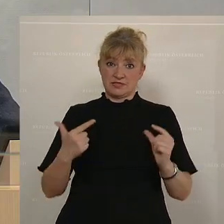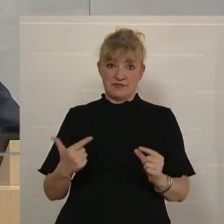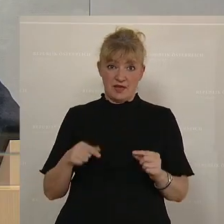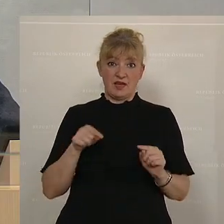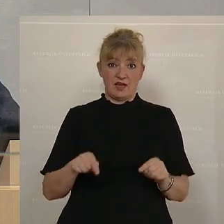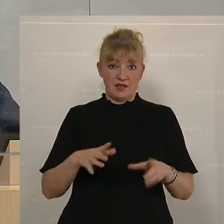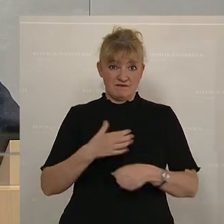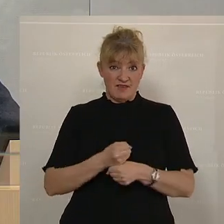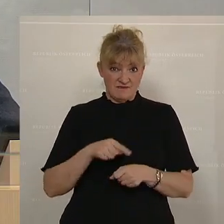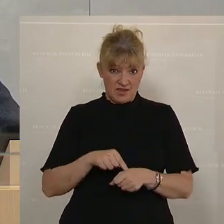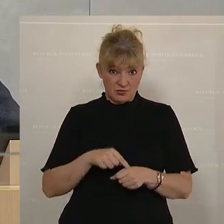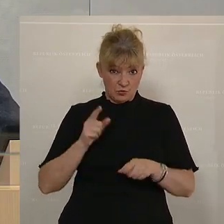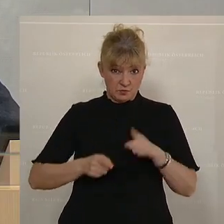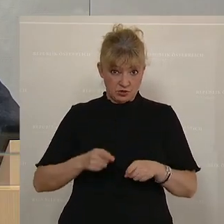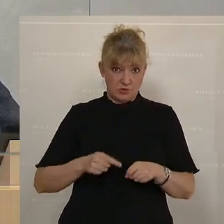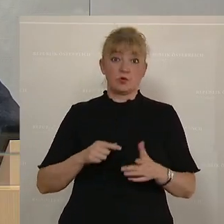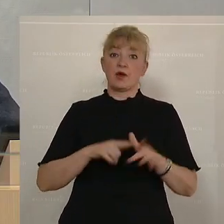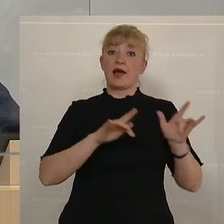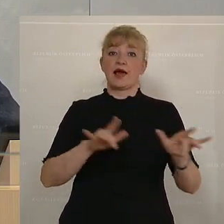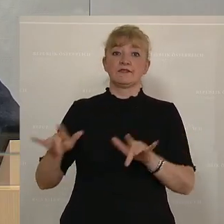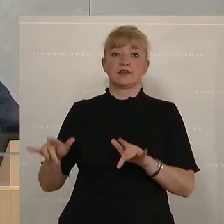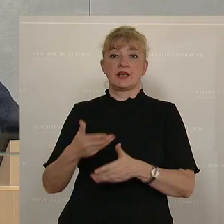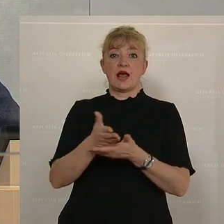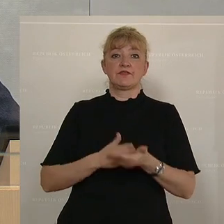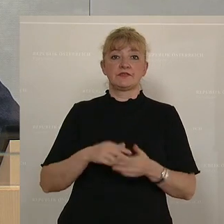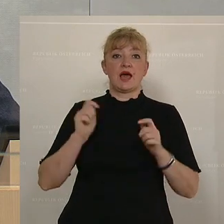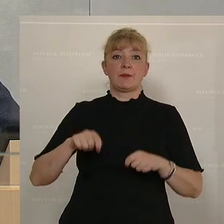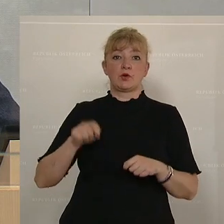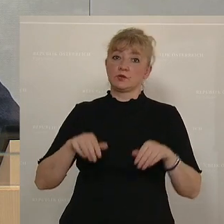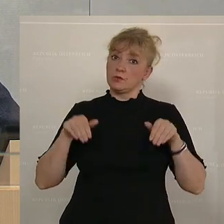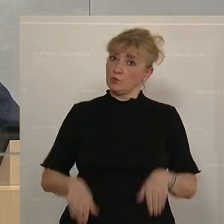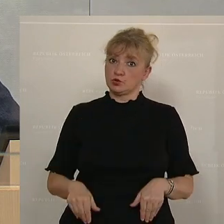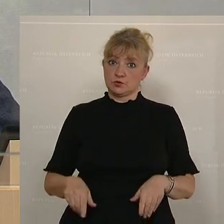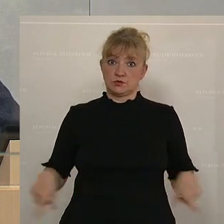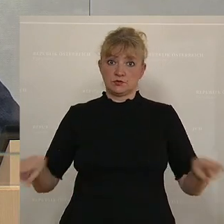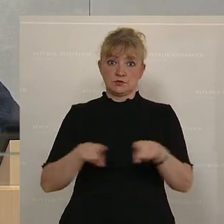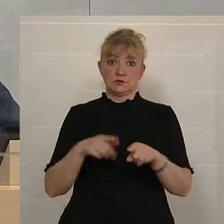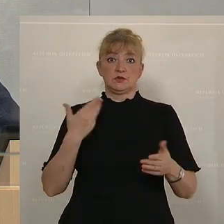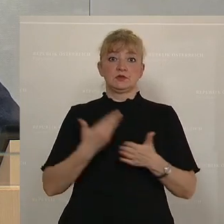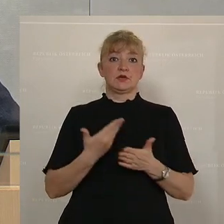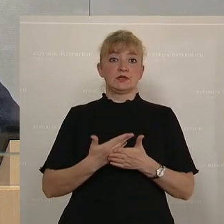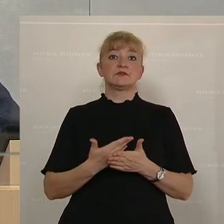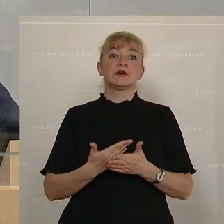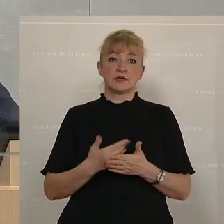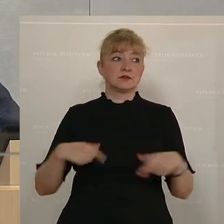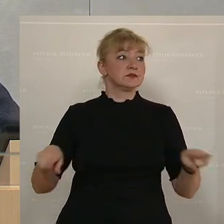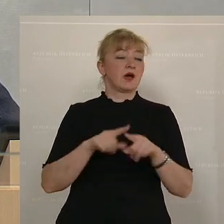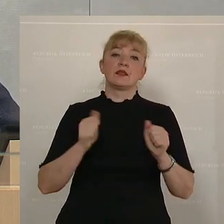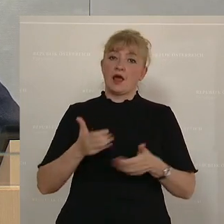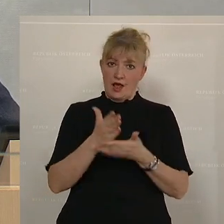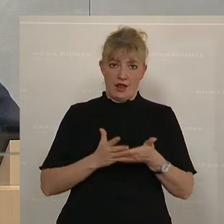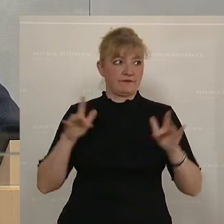zitierten Verfassungsbestimmung die Anwesenheit der Hälfte der Abgeordneten erforderlich ist, stelle ich diese ausdrücklich fest.